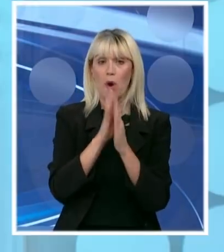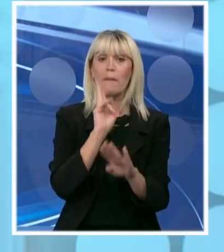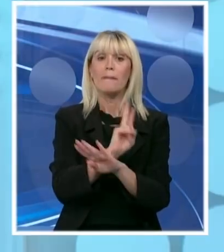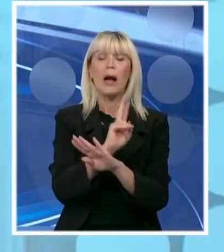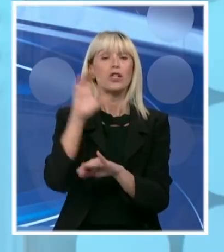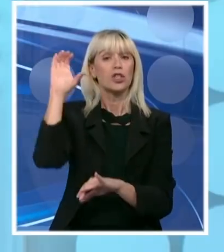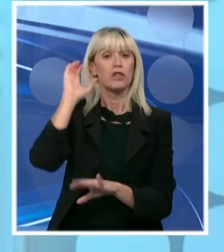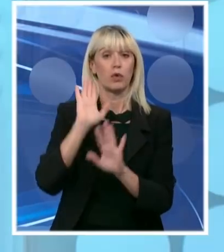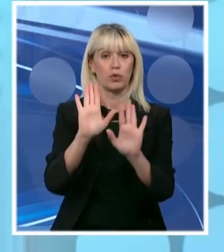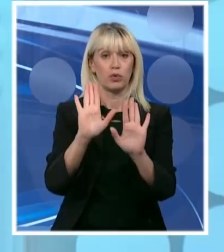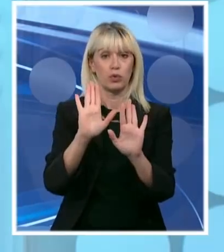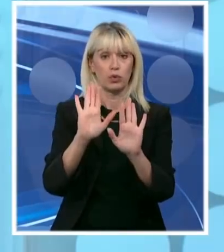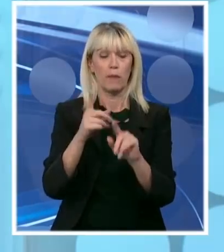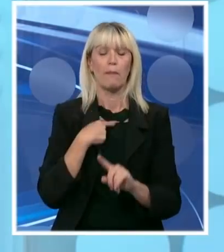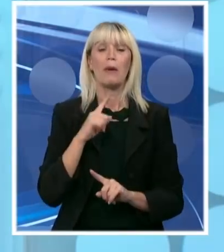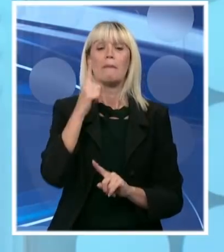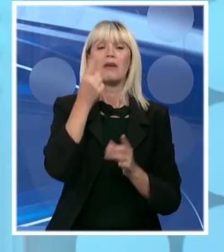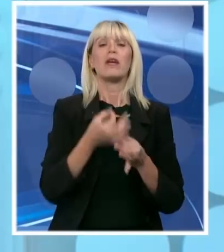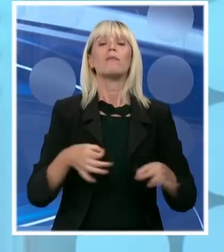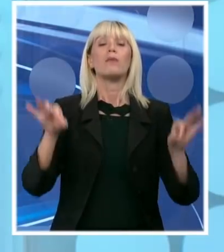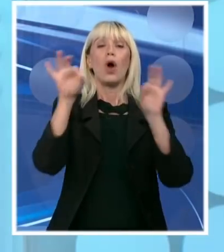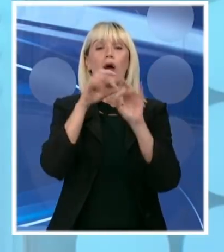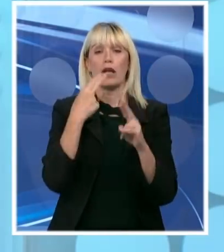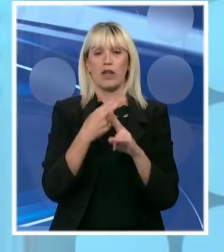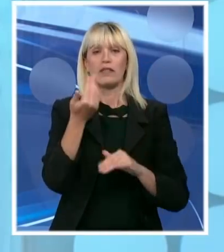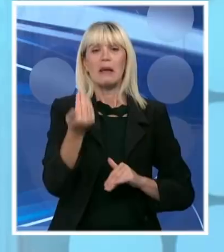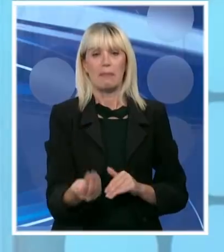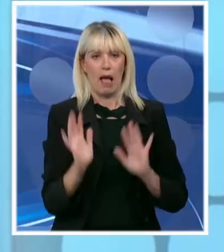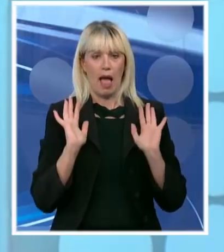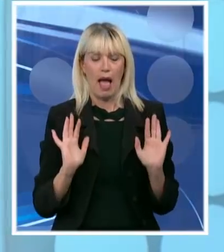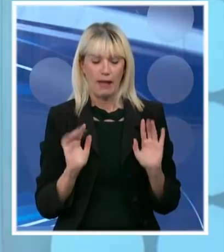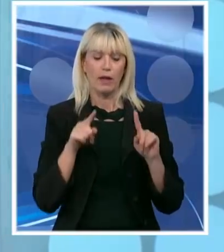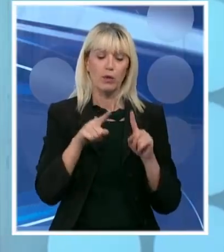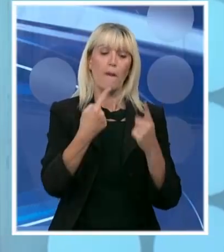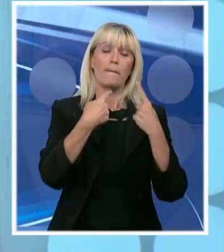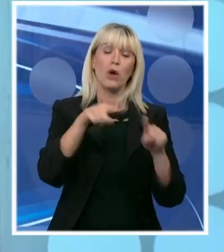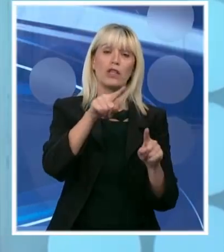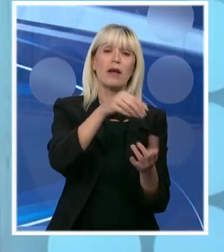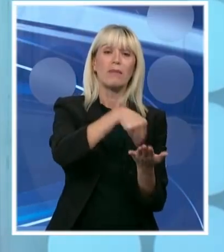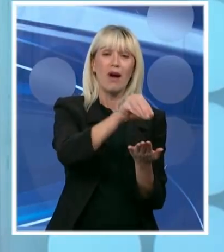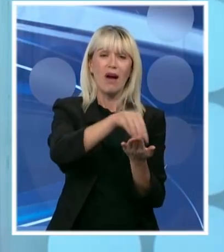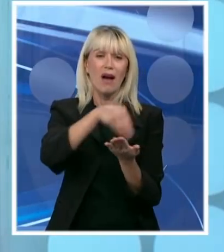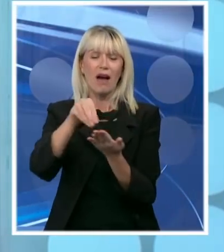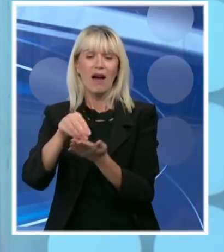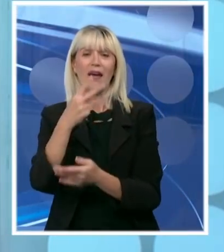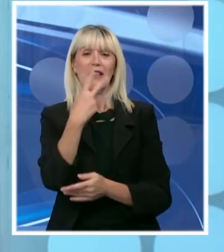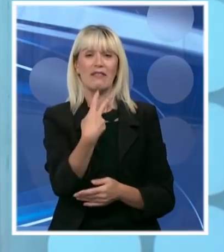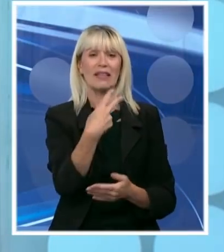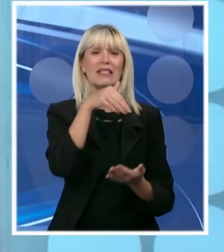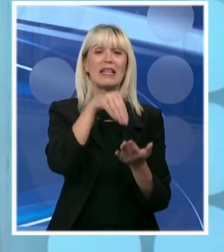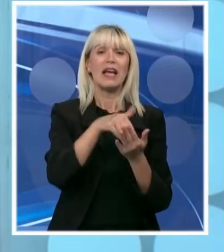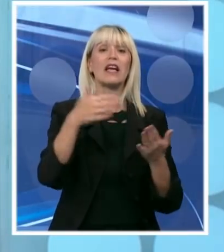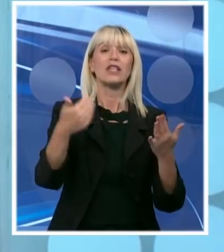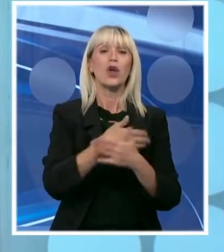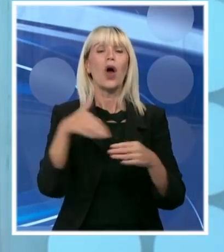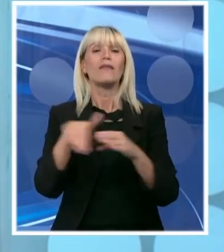moja prva plata projekat gdje ćemo posebno da finansiramo 20.000 za zapošljavanje, novo zapošljavanje